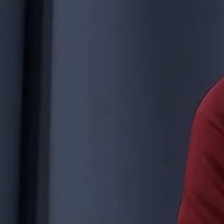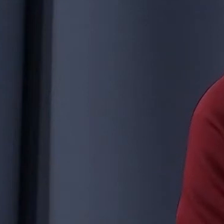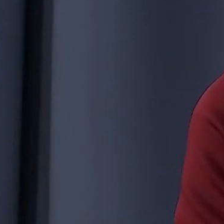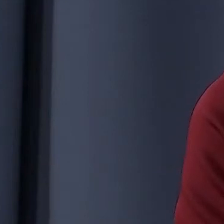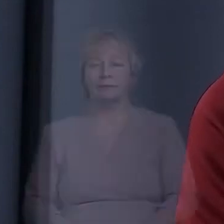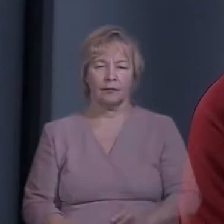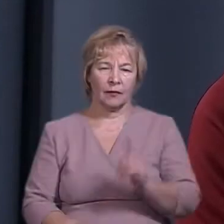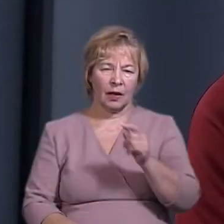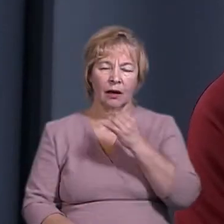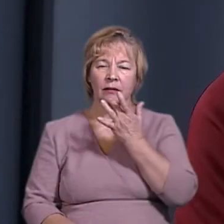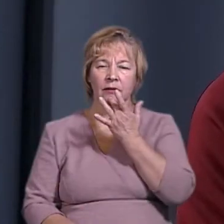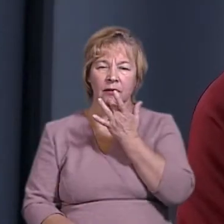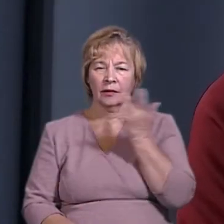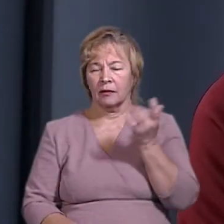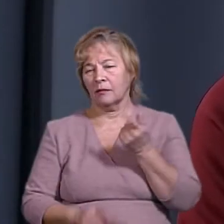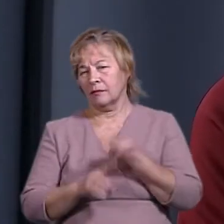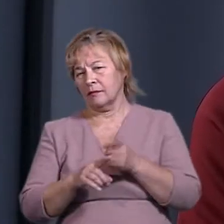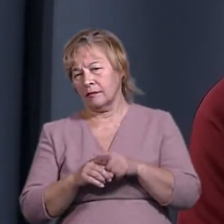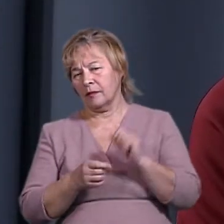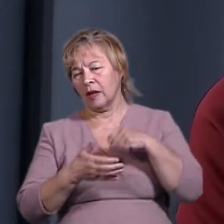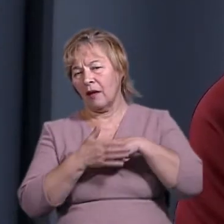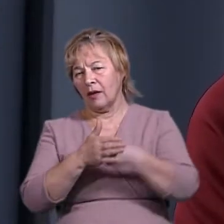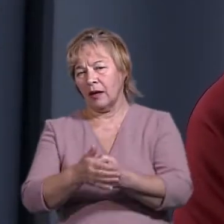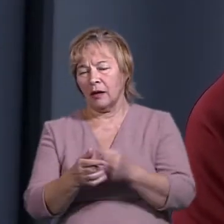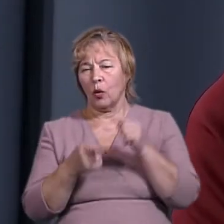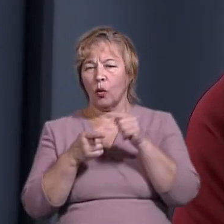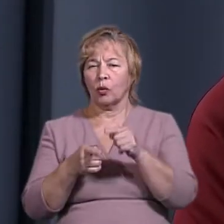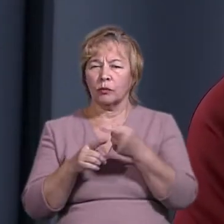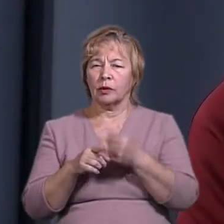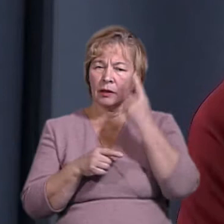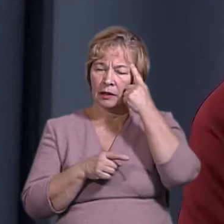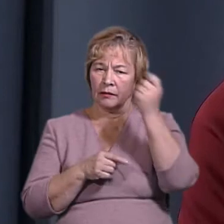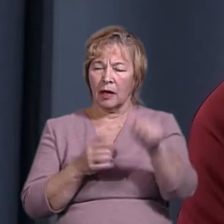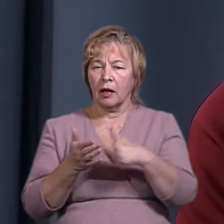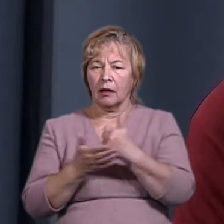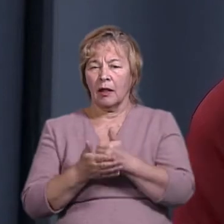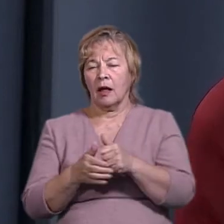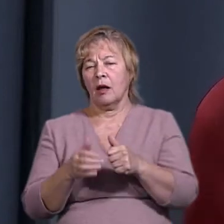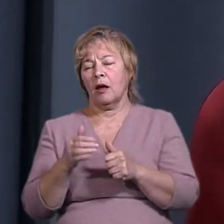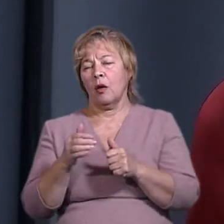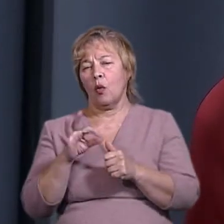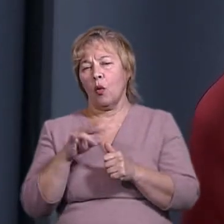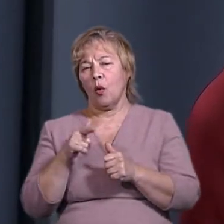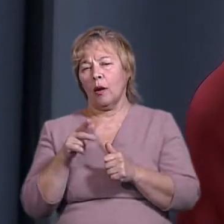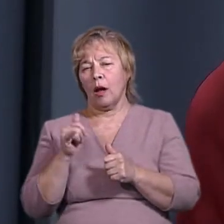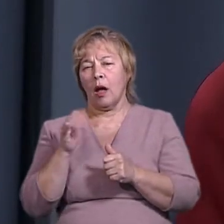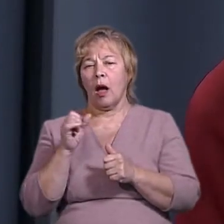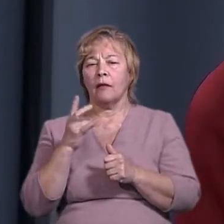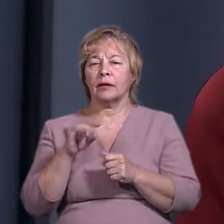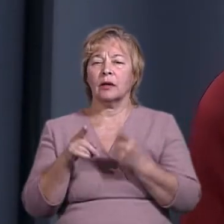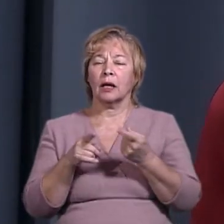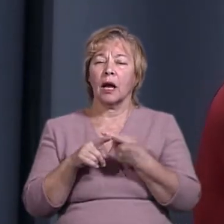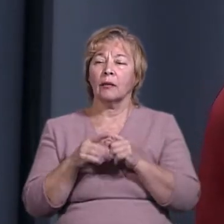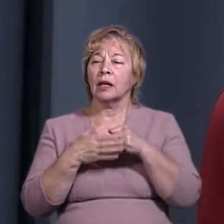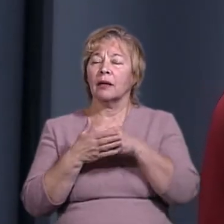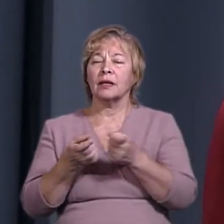На громадянську мережу «Опора» тиснуть, її представникам погрожують. Про це заявила голова правління «Опори» Ольга Айвазовська. Як цей